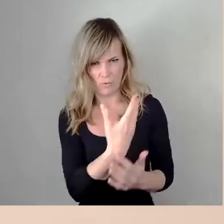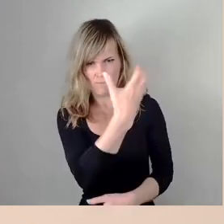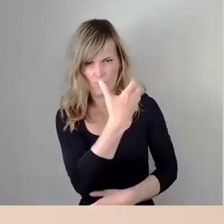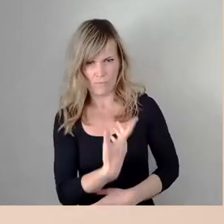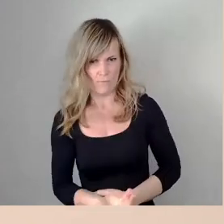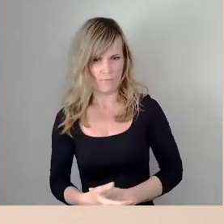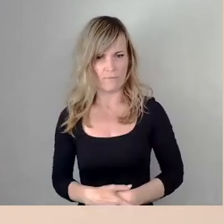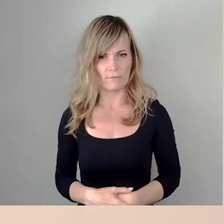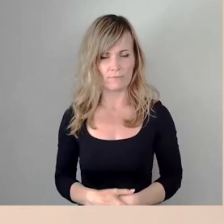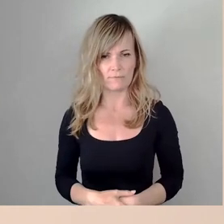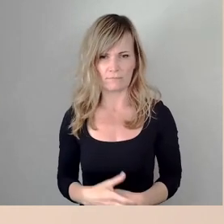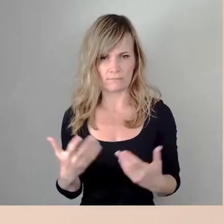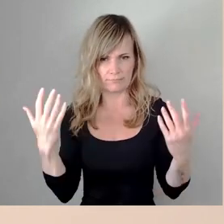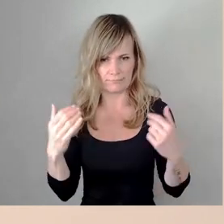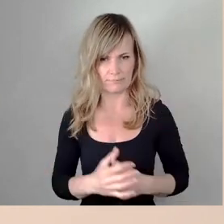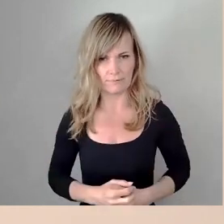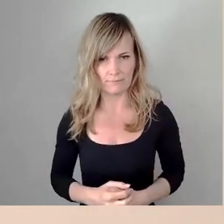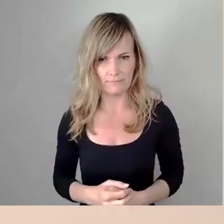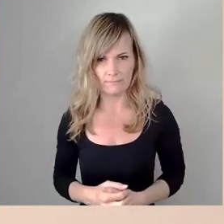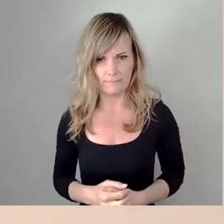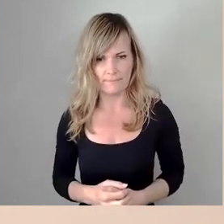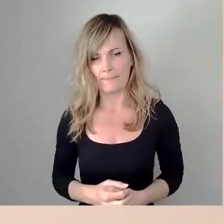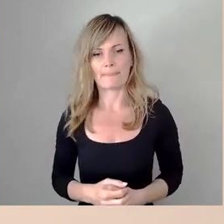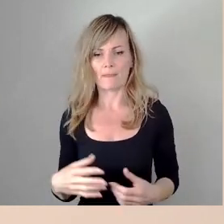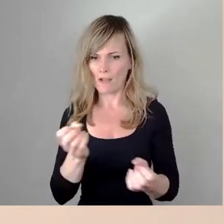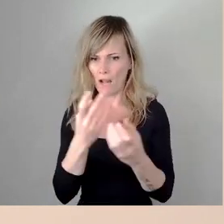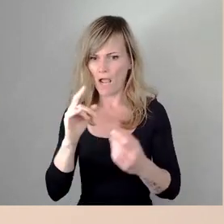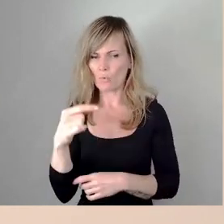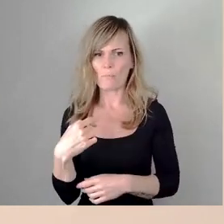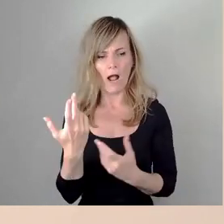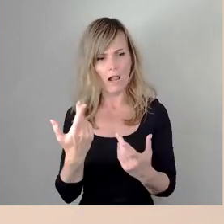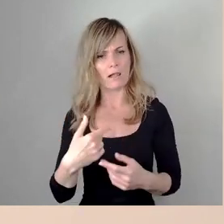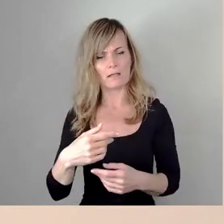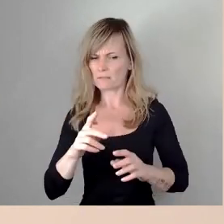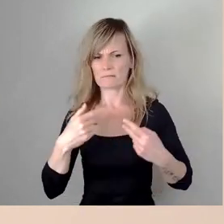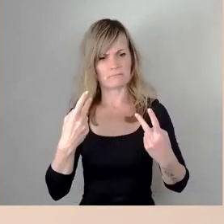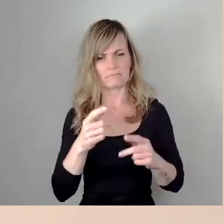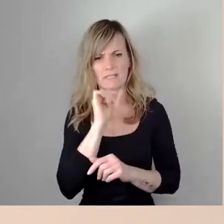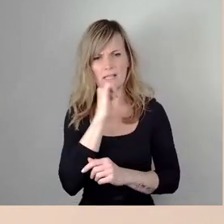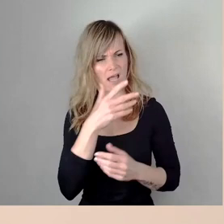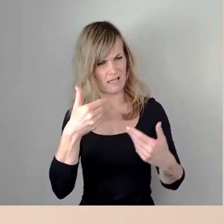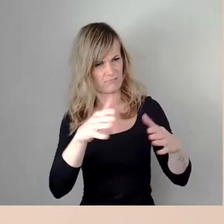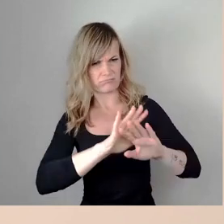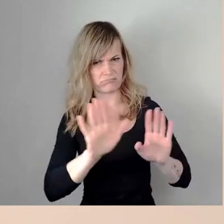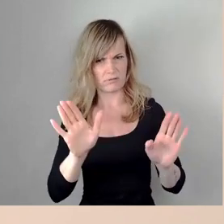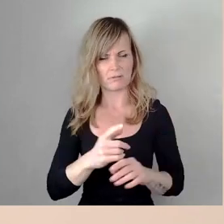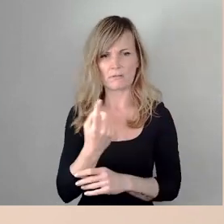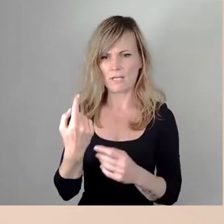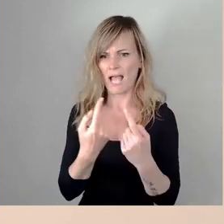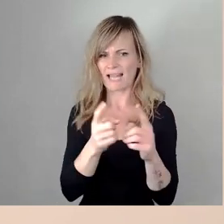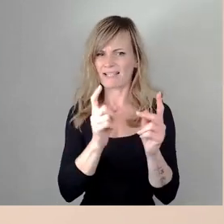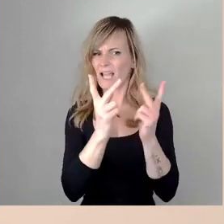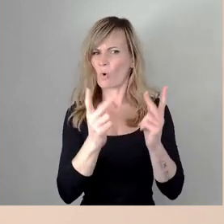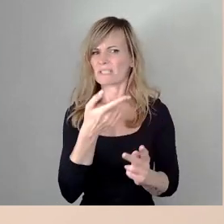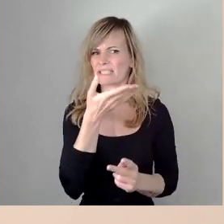also ich muss da klar nochmal das zurückweisen bei keiner anderen Konzession die